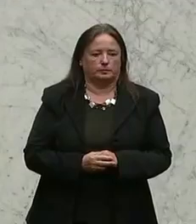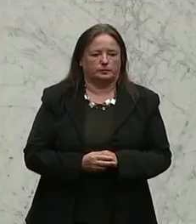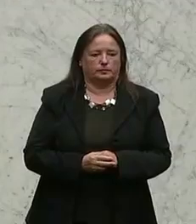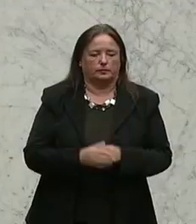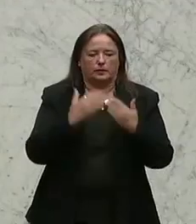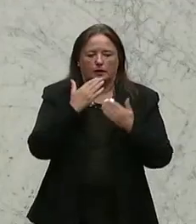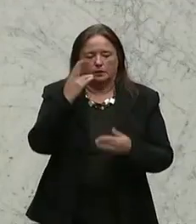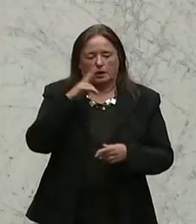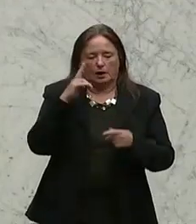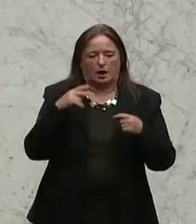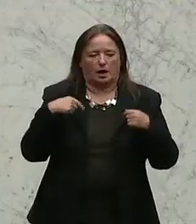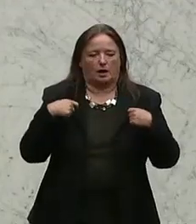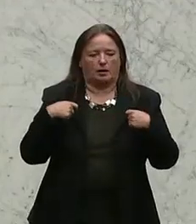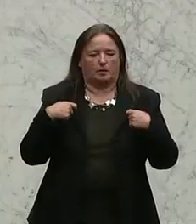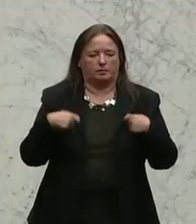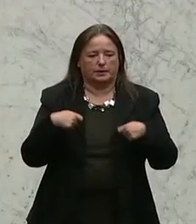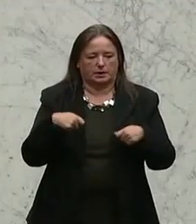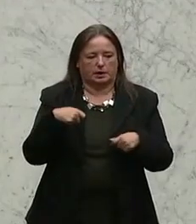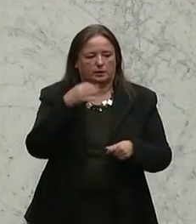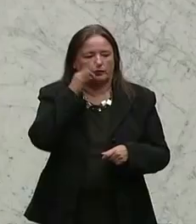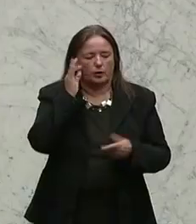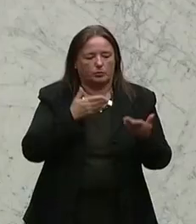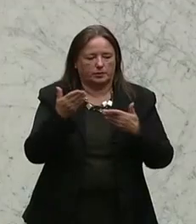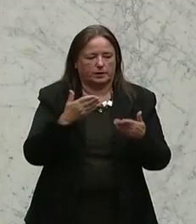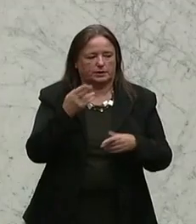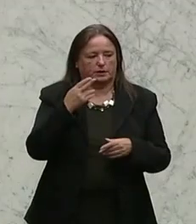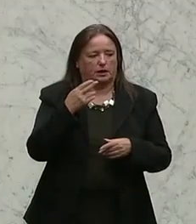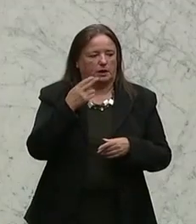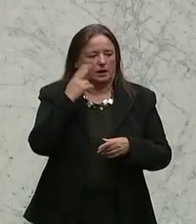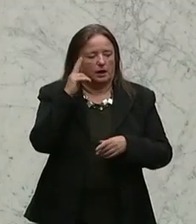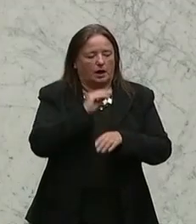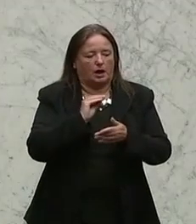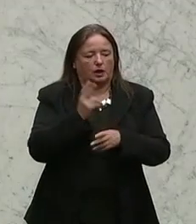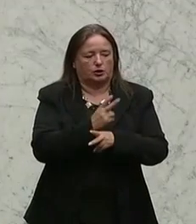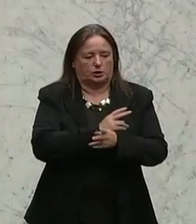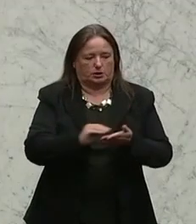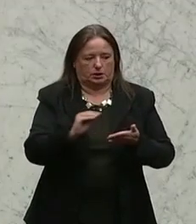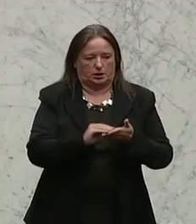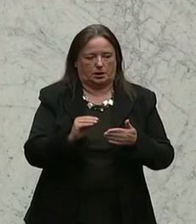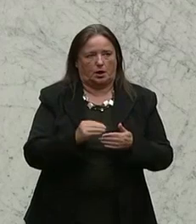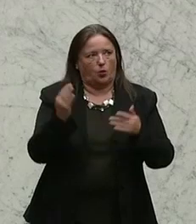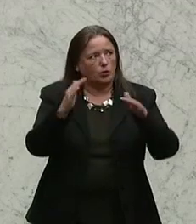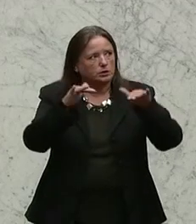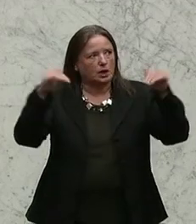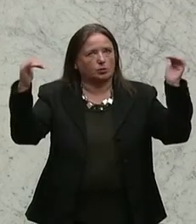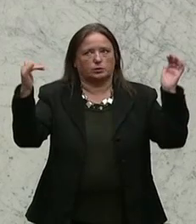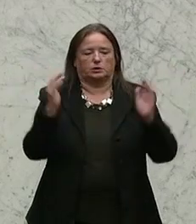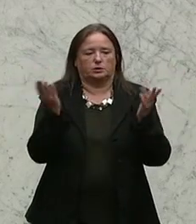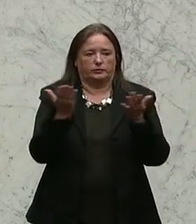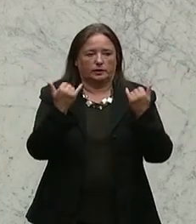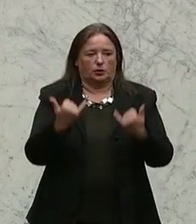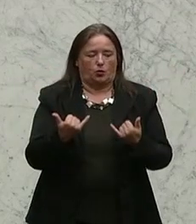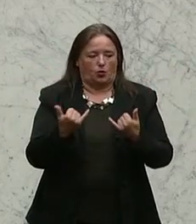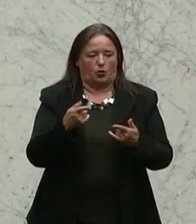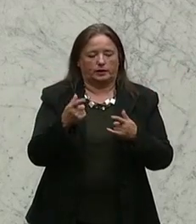Wort, Wendelin Mülzer. Frau Minister, Frau Staatssekretärin Hohes Haus, was wir heute in dieser Bildungsdebatte wieder einmal sehen ist,